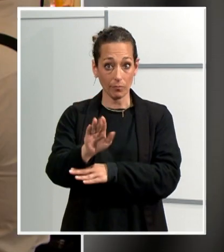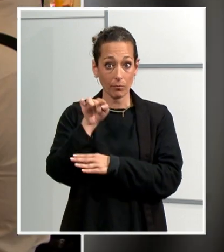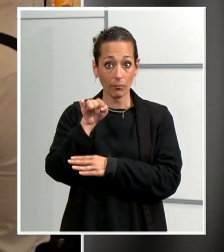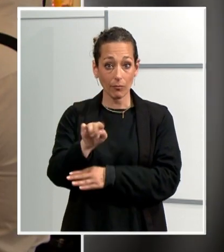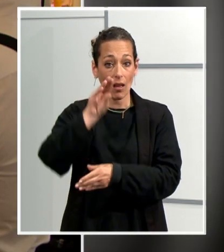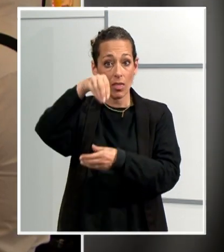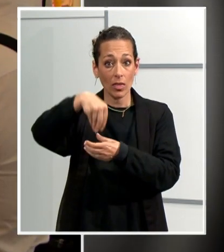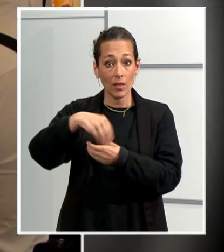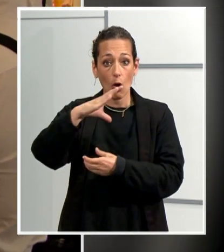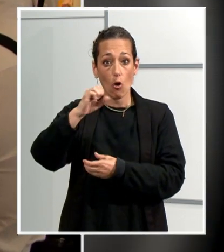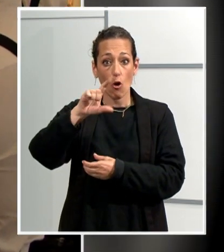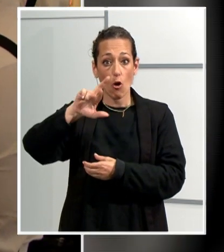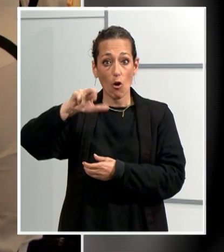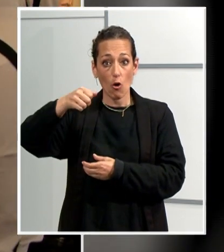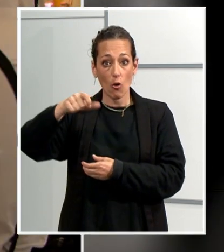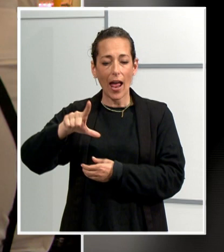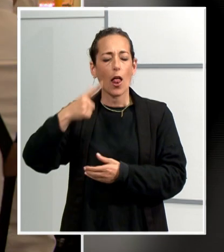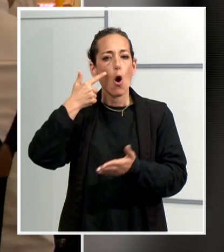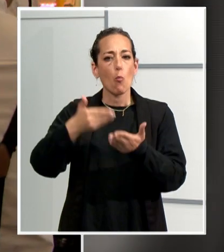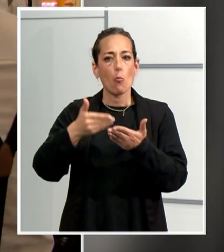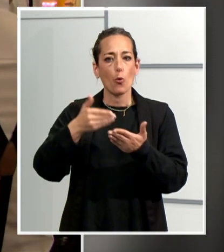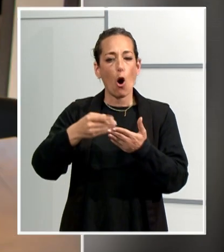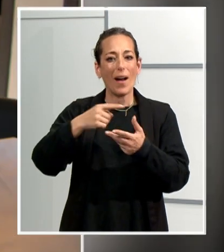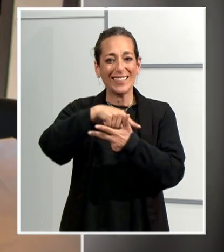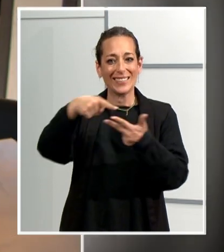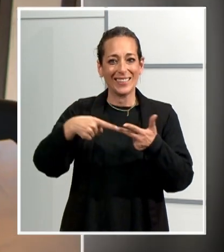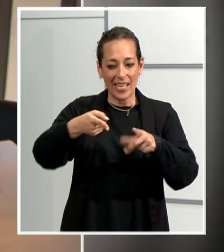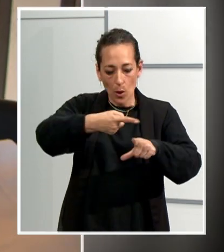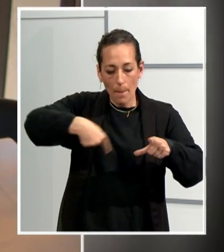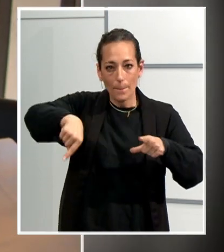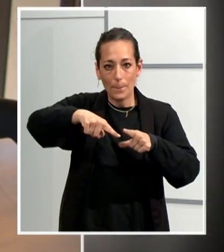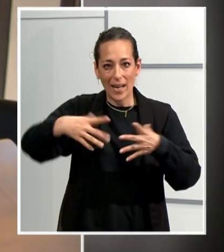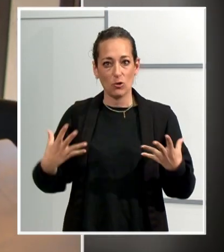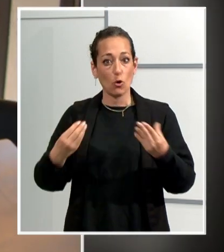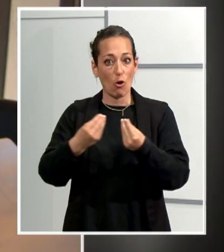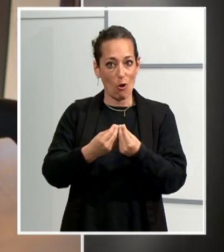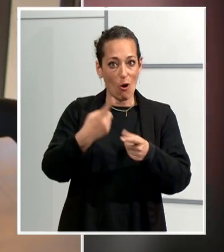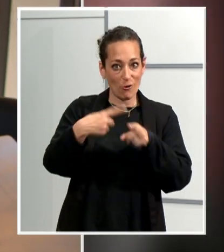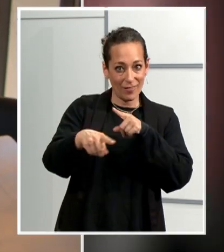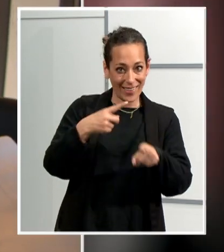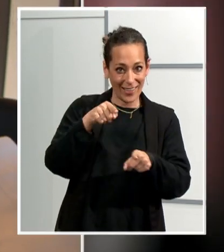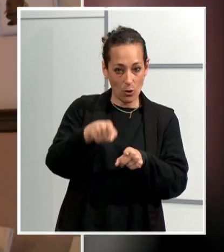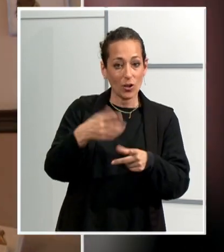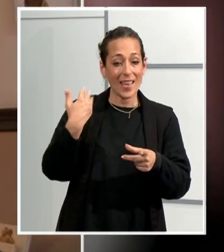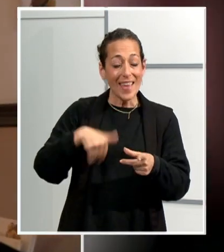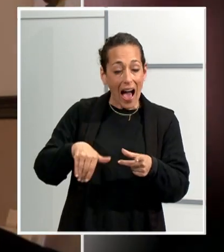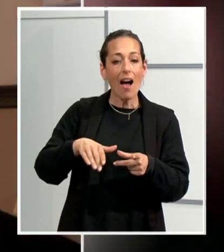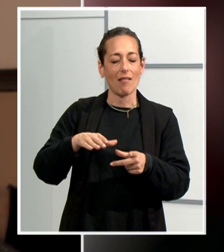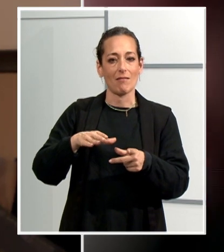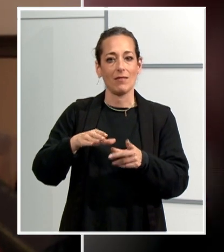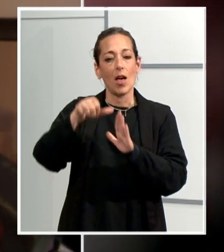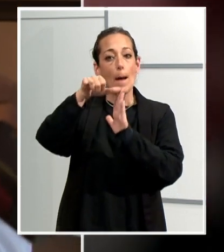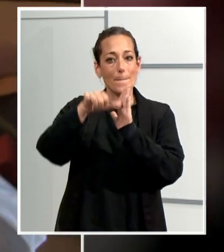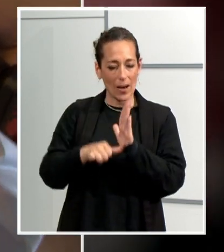de Prodis s'ha pogut fer un tast de tres plats cuinats amb aquest ingredient que ja s'ha incorporat als menús del restaurant als talers. I hem fet una